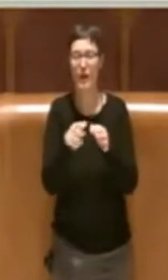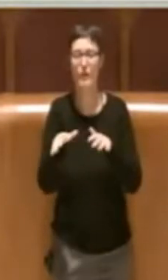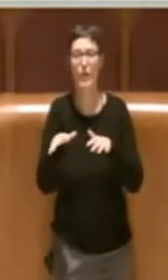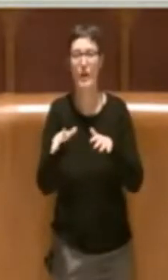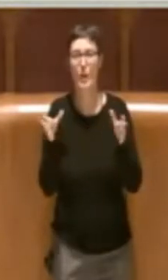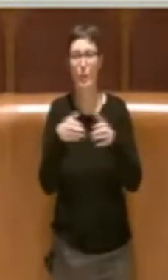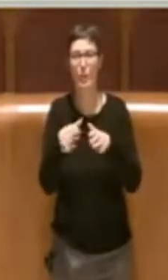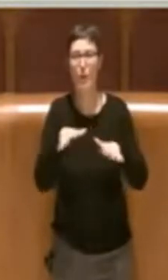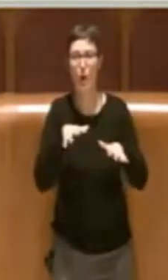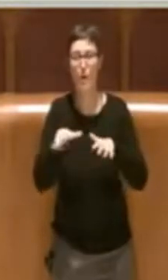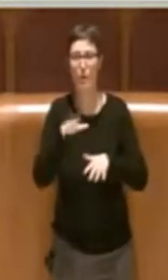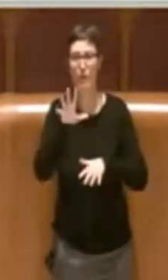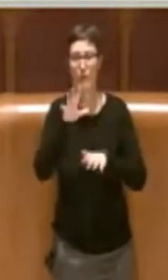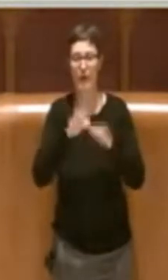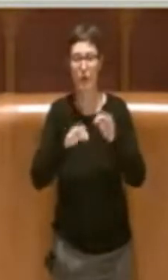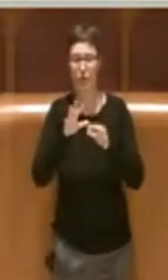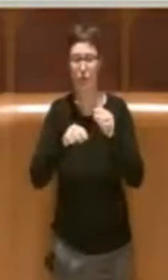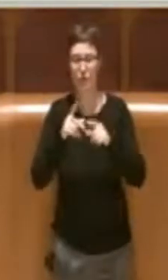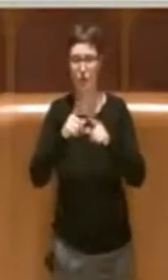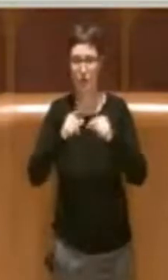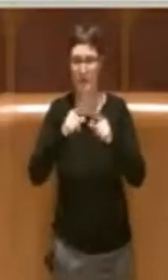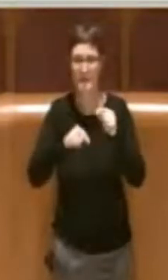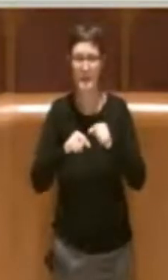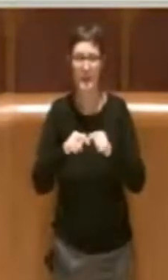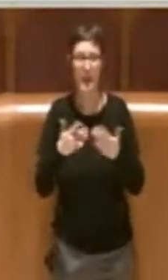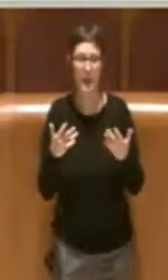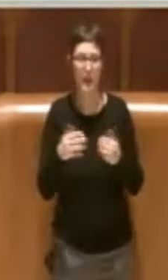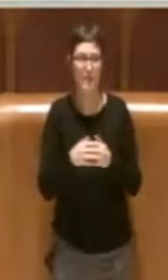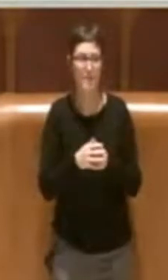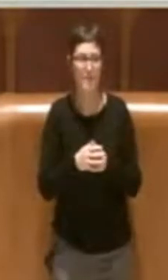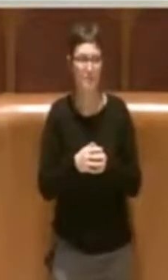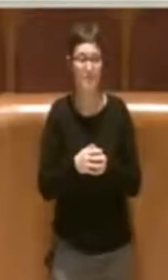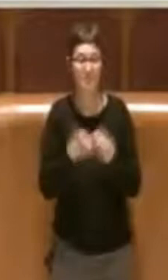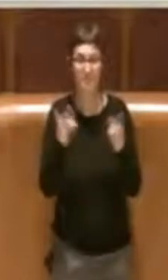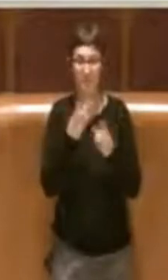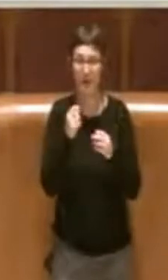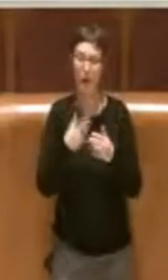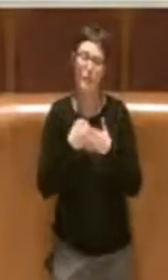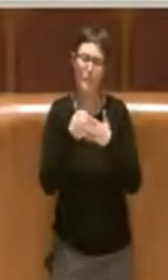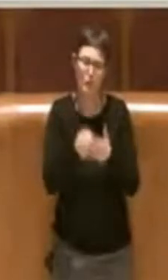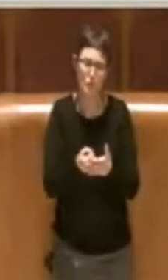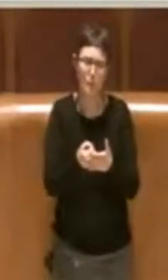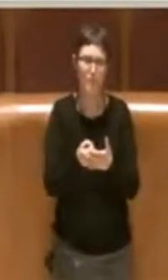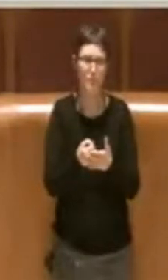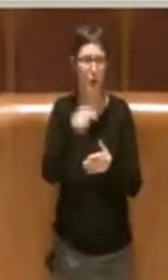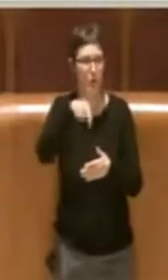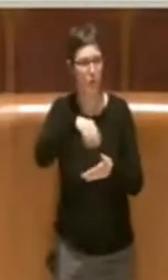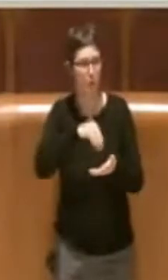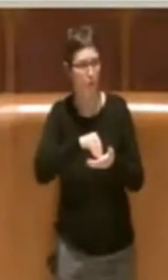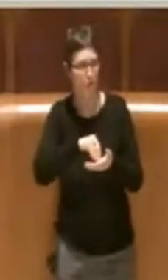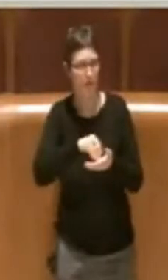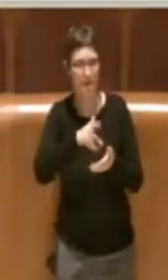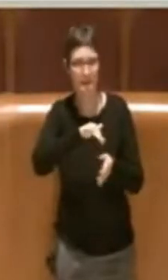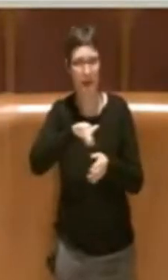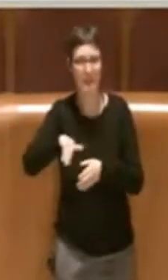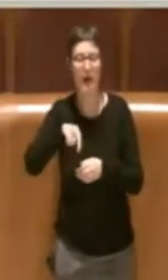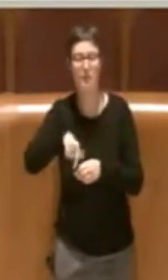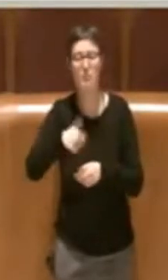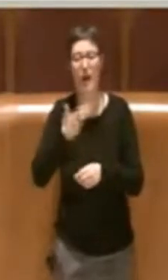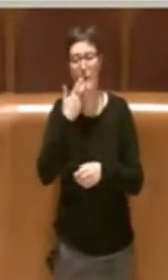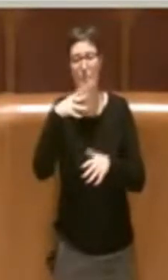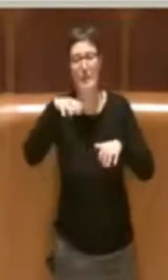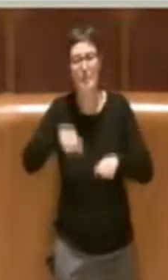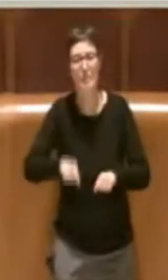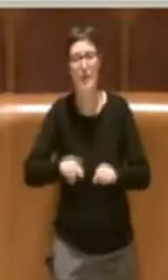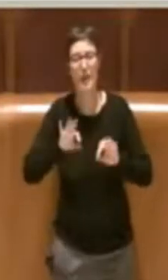e anzi al di là del supporto qui in Aula mi impegno anche a seguire la